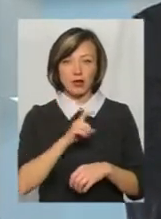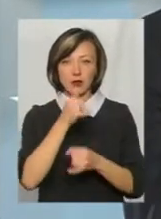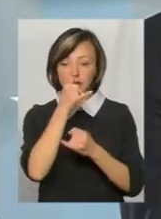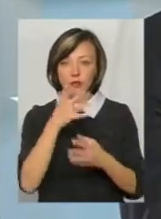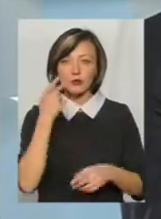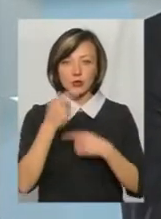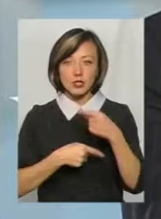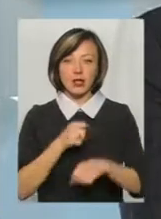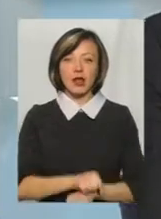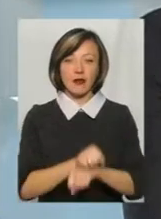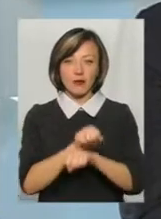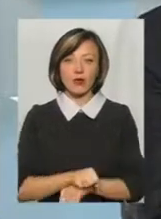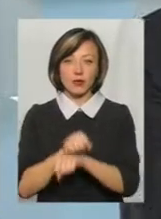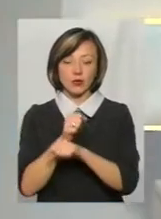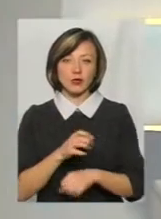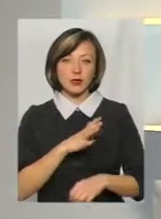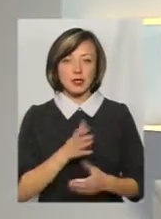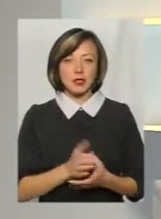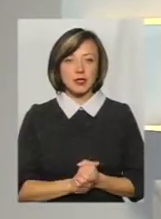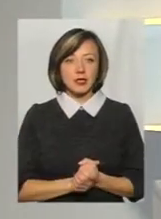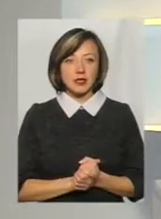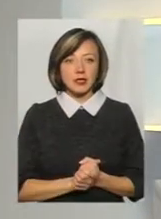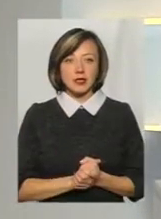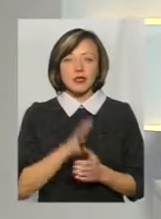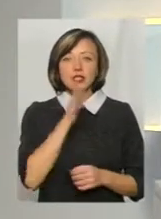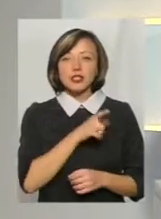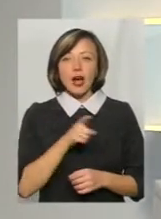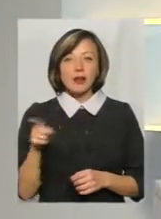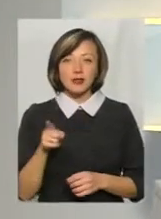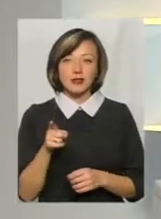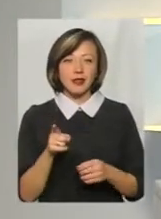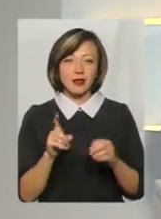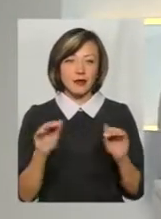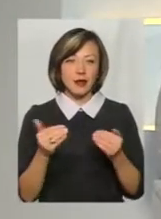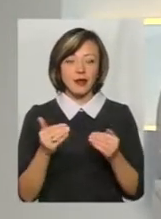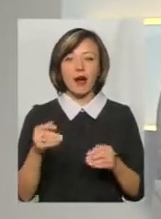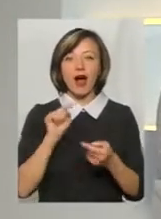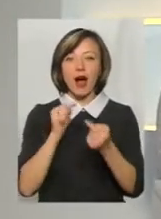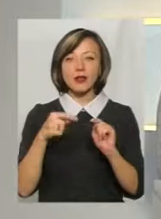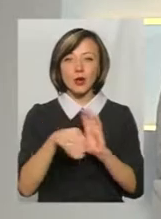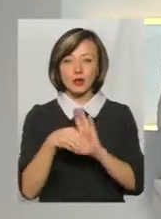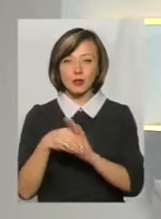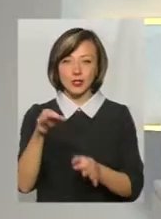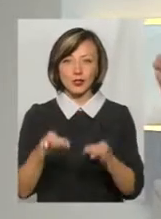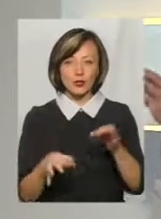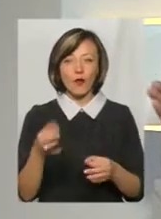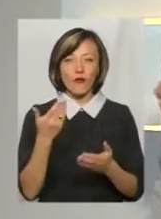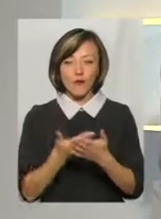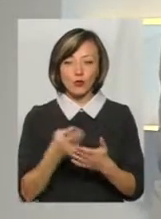можемо постійно до революції. Я зрозумію, час нас, на жаль, не гумовий. Давайте ми наберемося до терпіння.